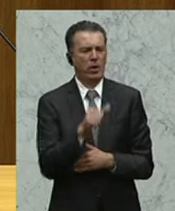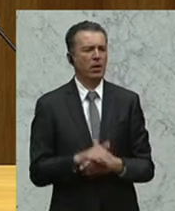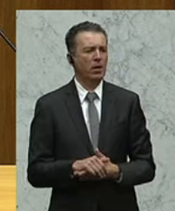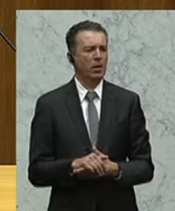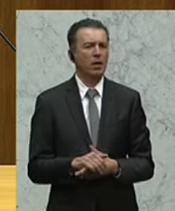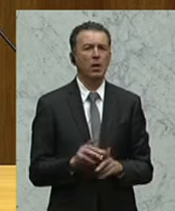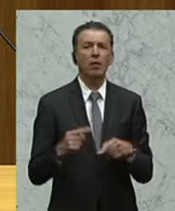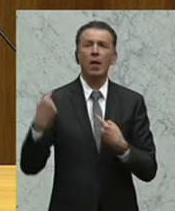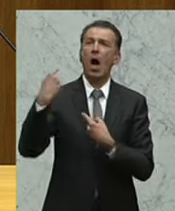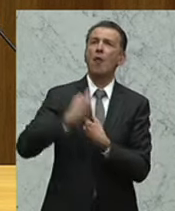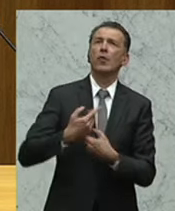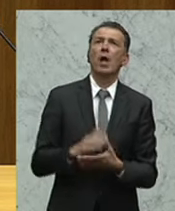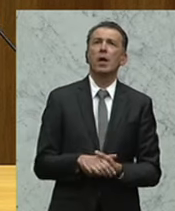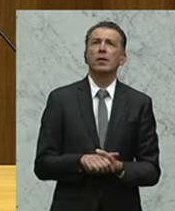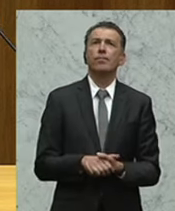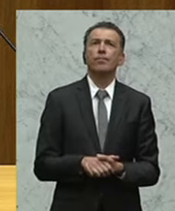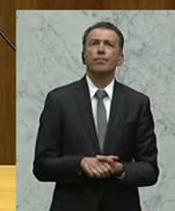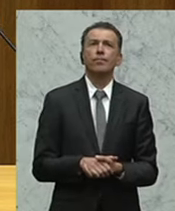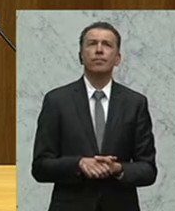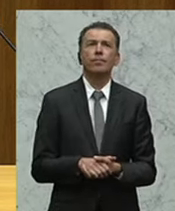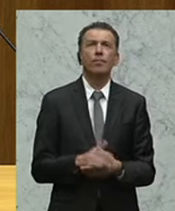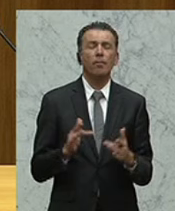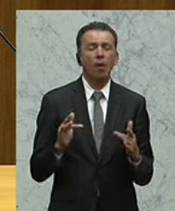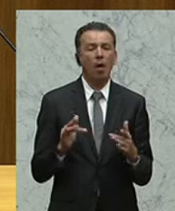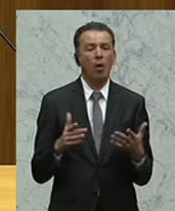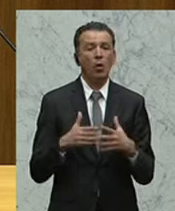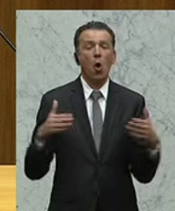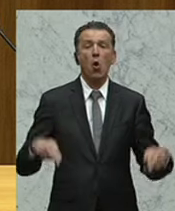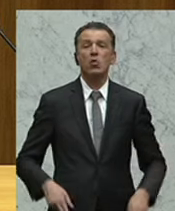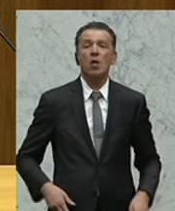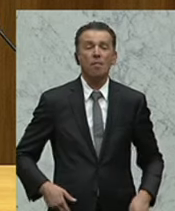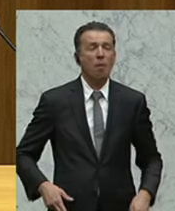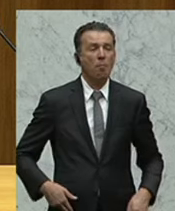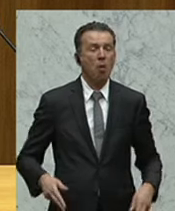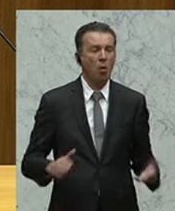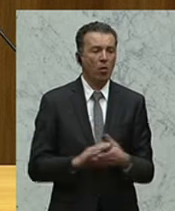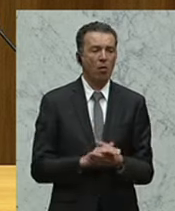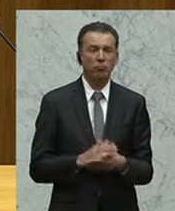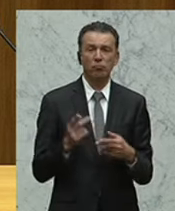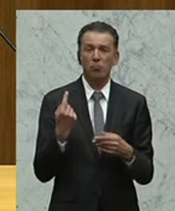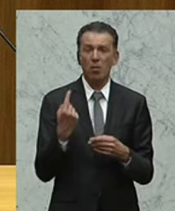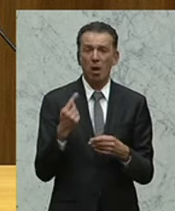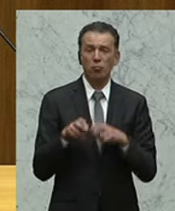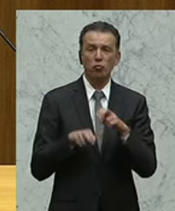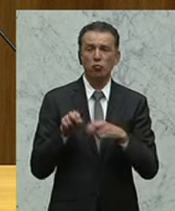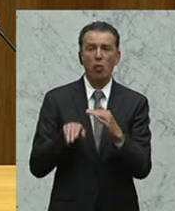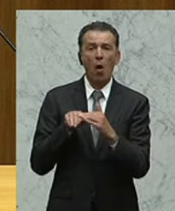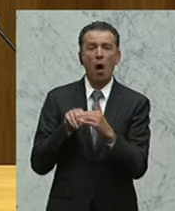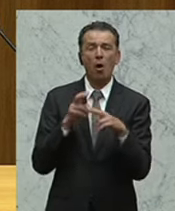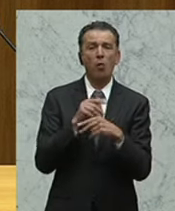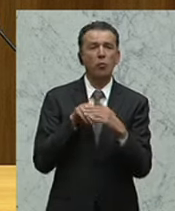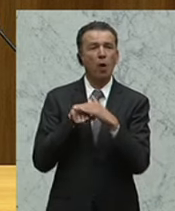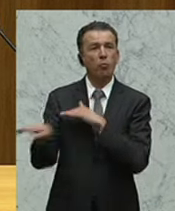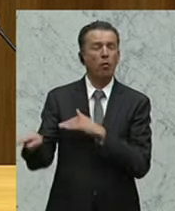haben den Auftrag, dass wir dagegen arbeiten, dass große Vermögenseliten sich der Besteuerung ganz einfach in